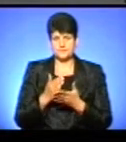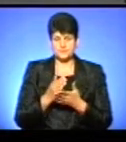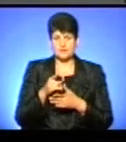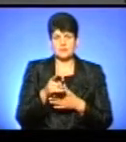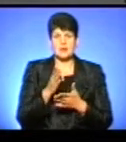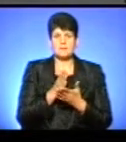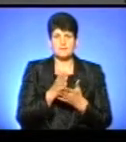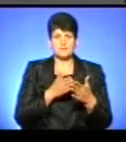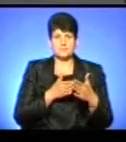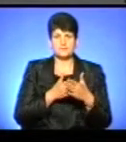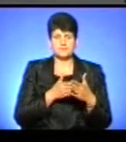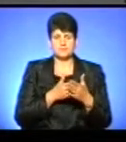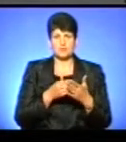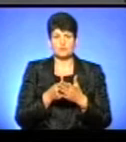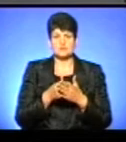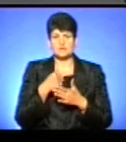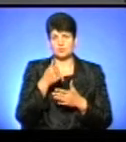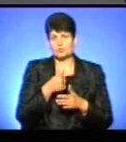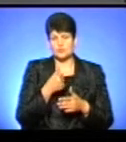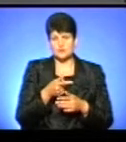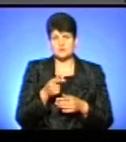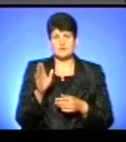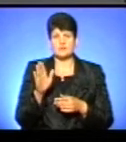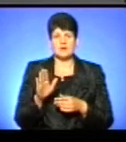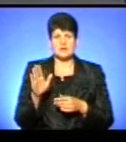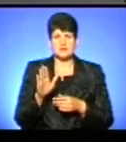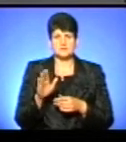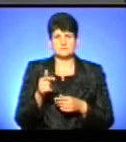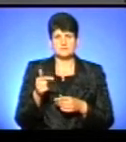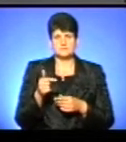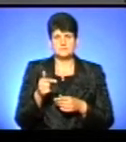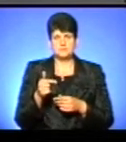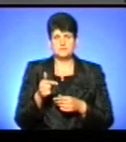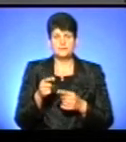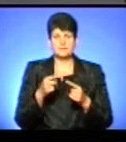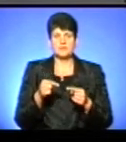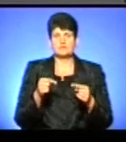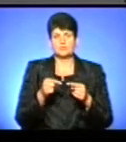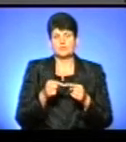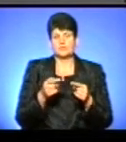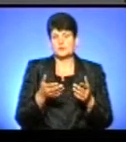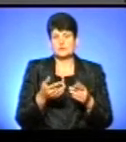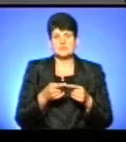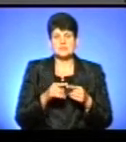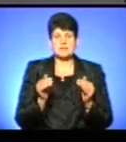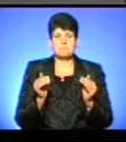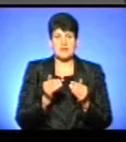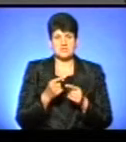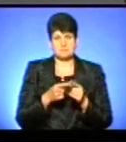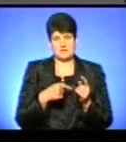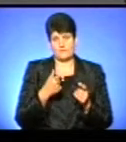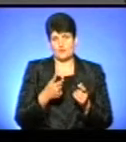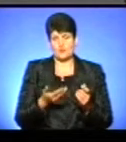має в межах бути бюджетного року, тобто вересень-грудень. Відповідно, це менше, ніж півроку.